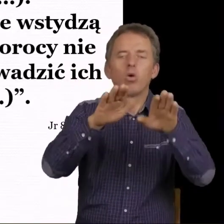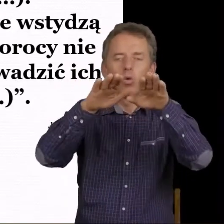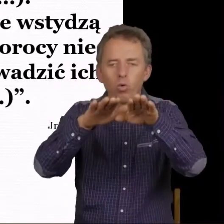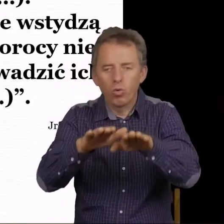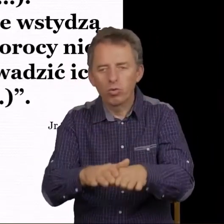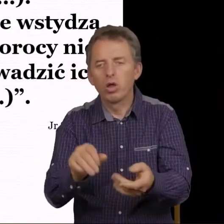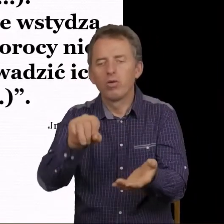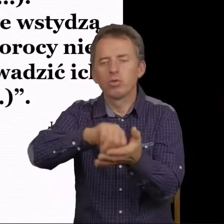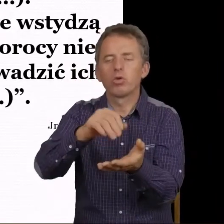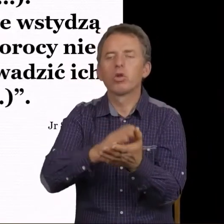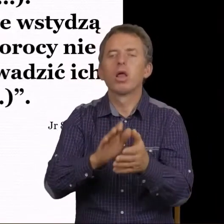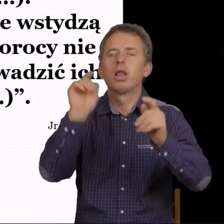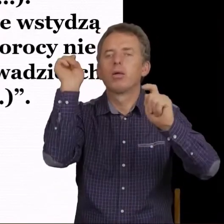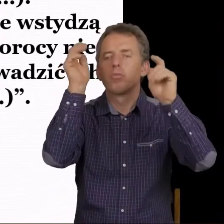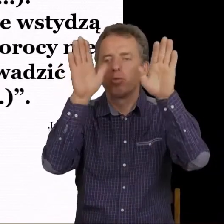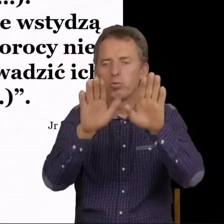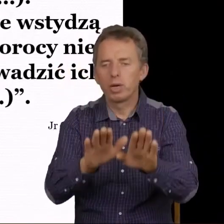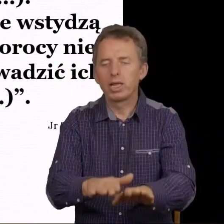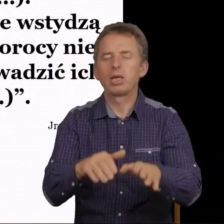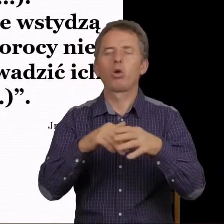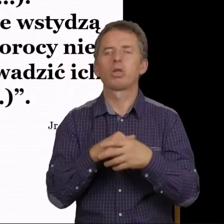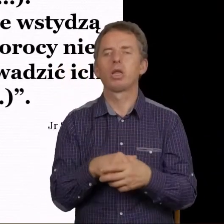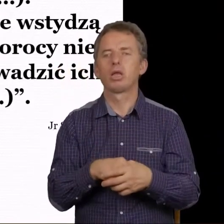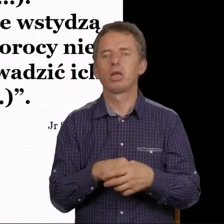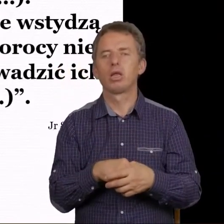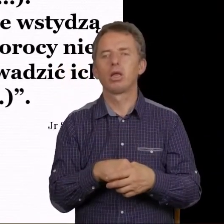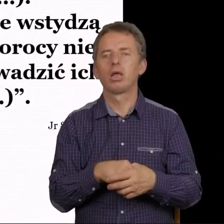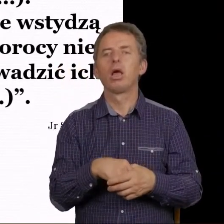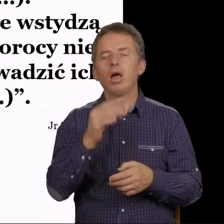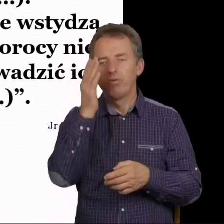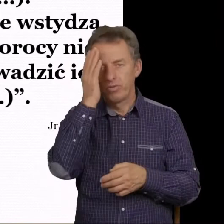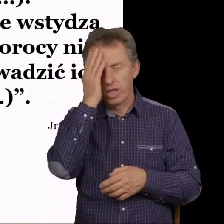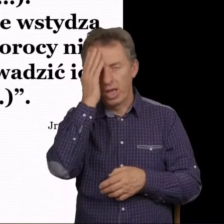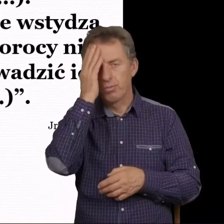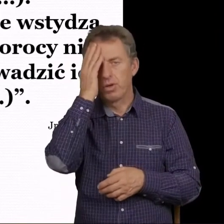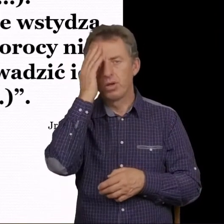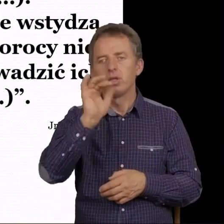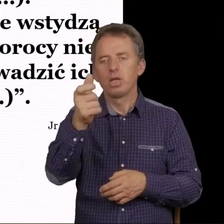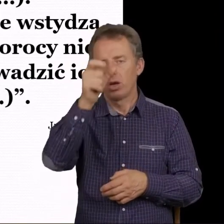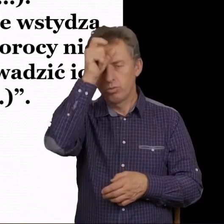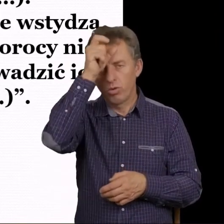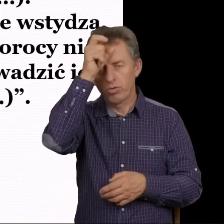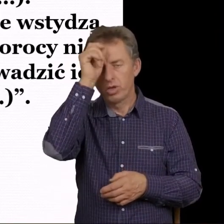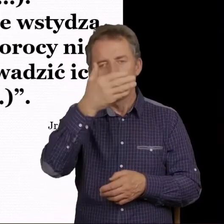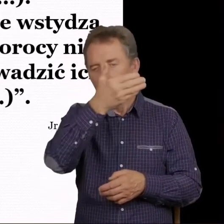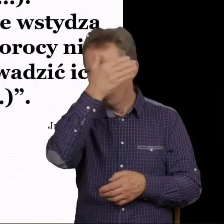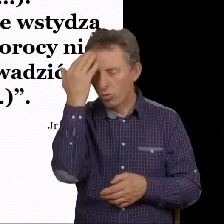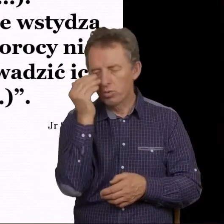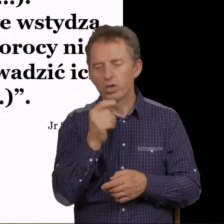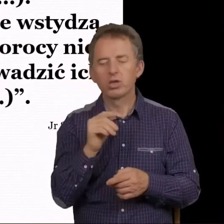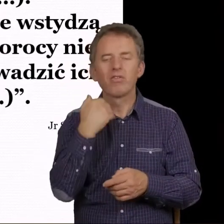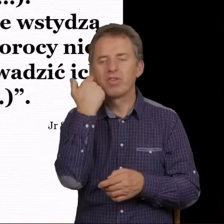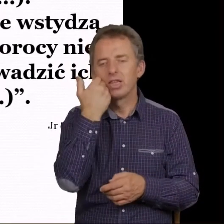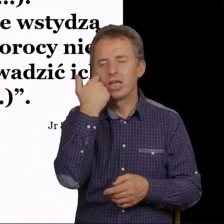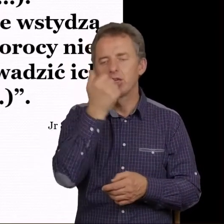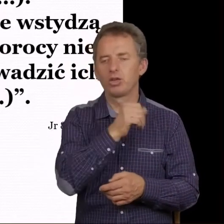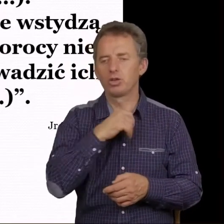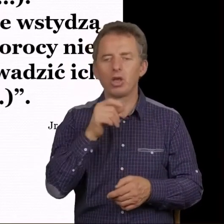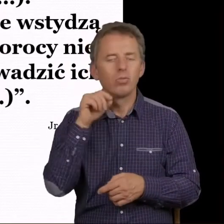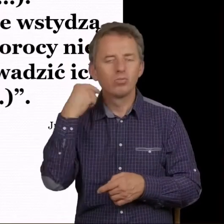padających. A my wiemy, co to znaczy, jak człowiek już nie potrafi się rumienić, prawda?